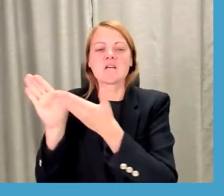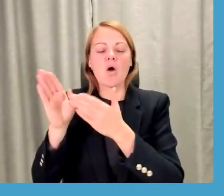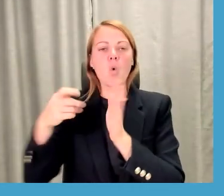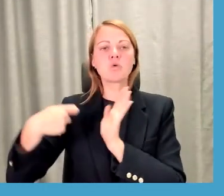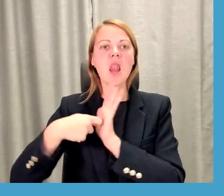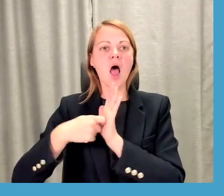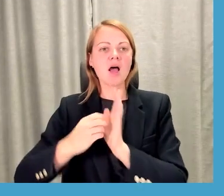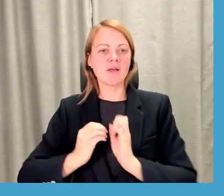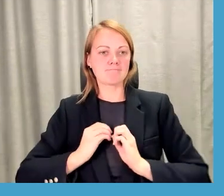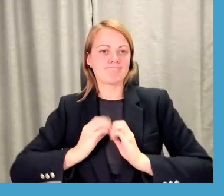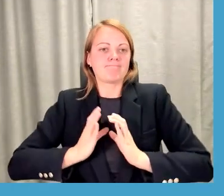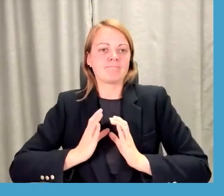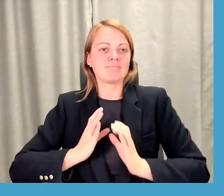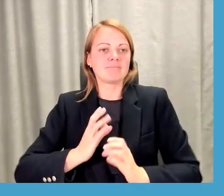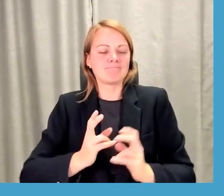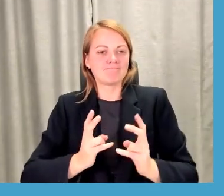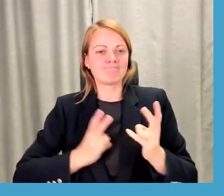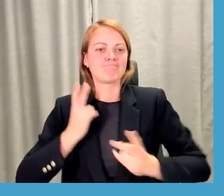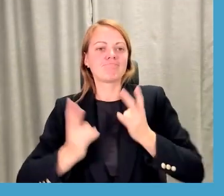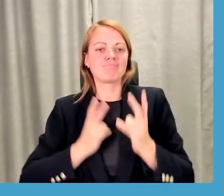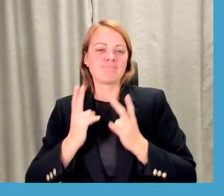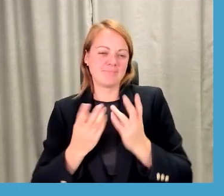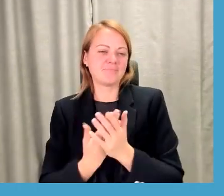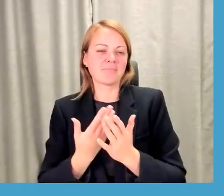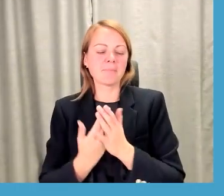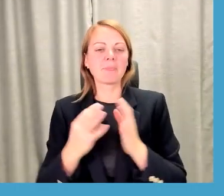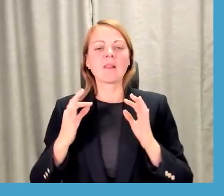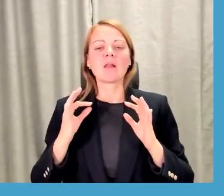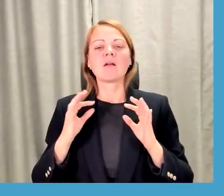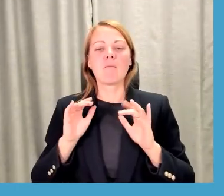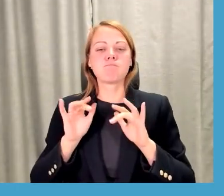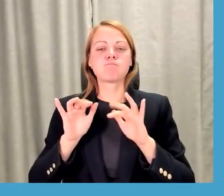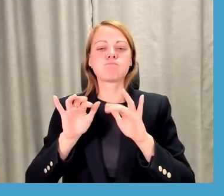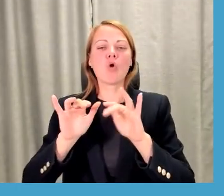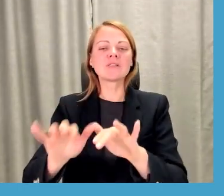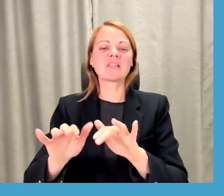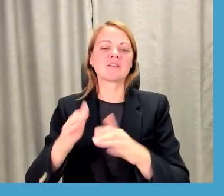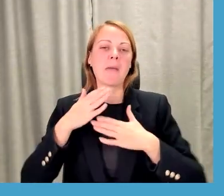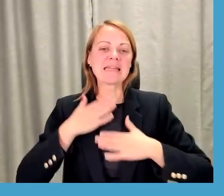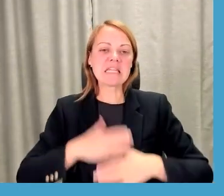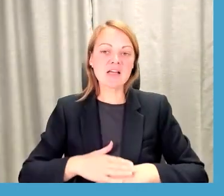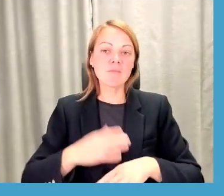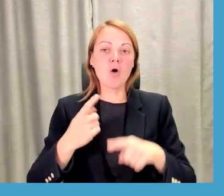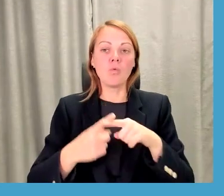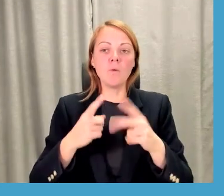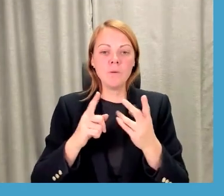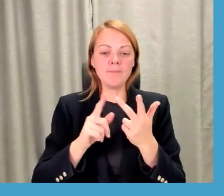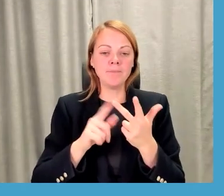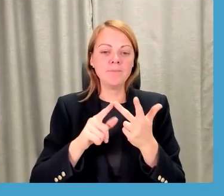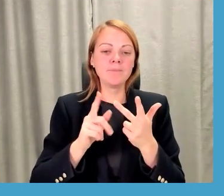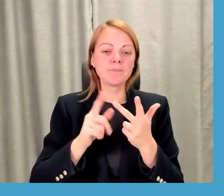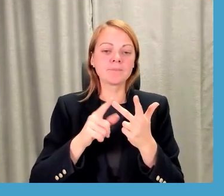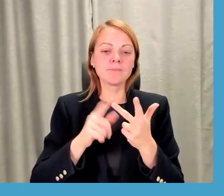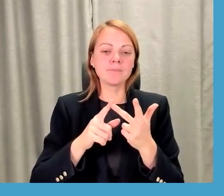Nu jau uz to paraugās tieši no šī viedokļa, tad tas process arī kļūst krietni patīkamāks. Un trešais ieraucinājums ir